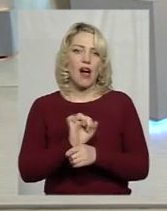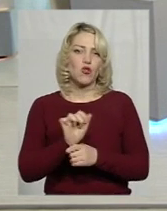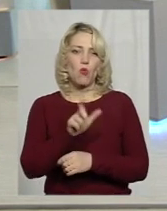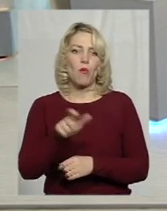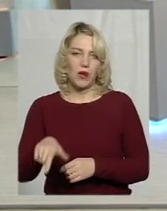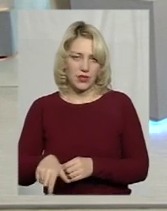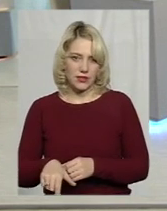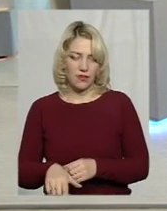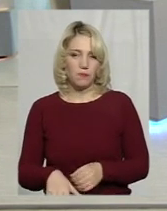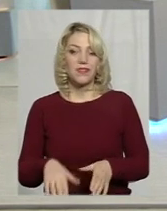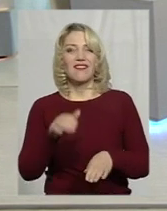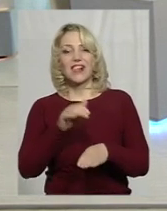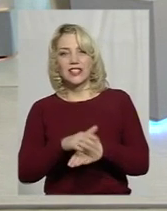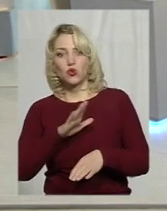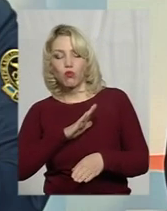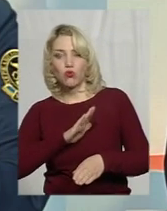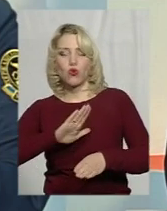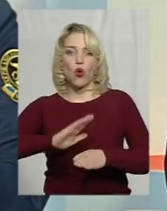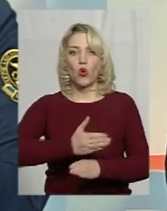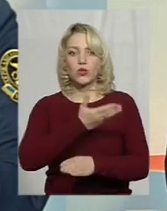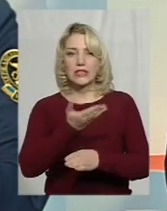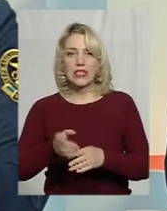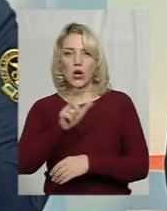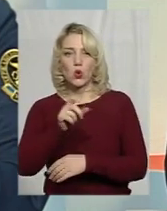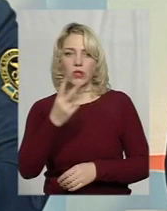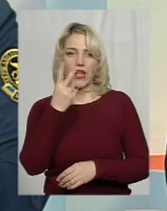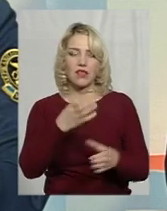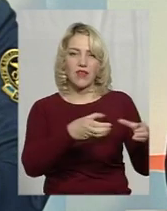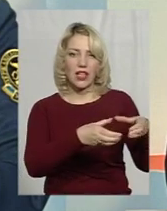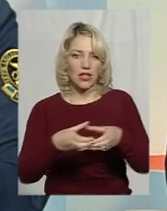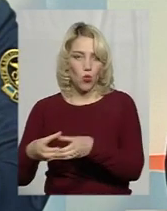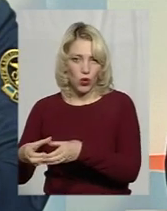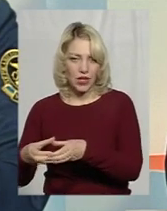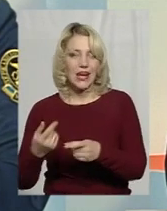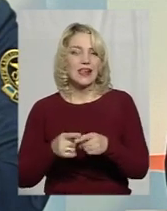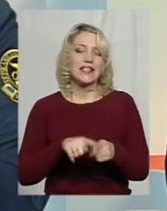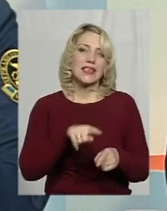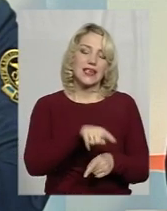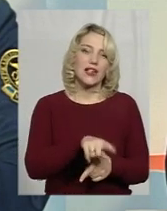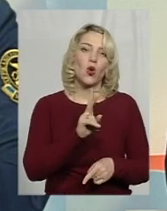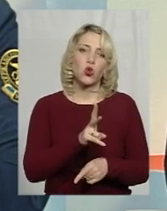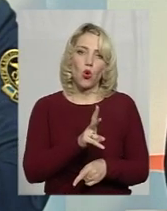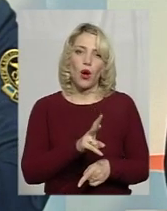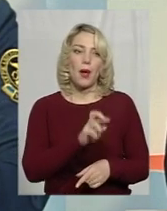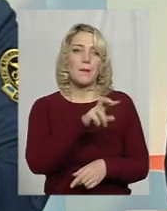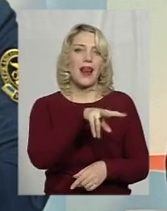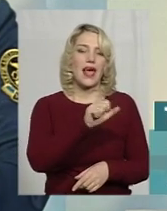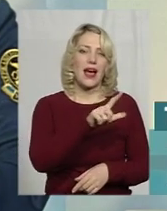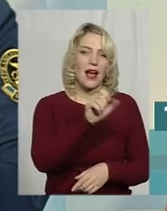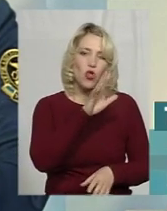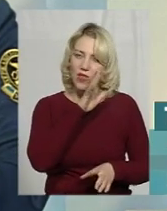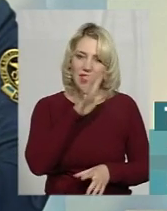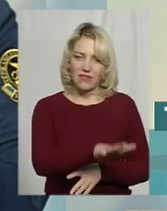Фактично, були розділені спочатку люди на дві категорії. Це ті, хто, там, бляхо-ненависники